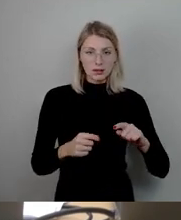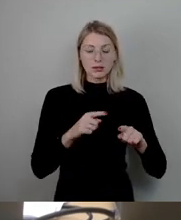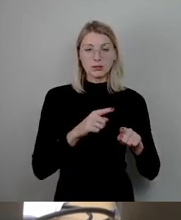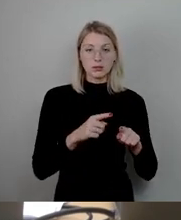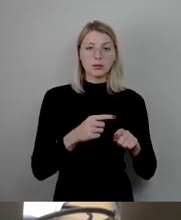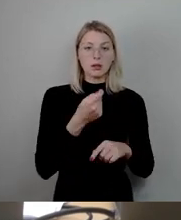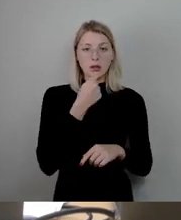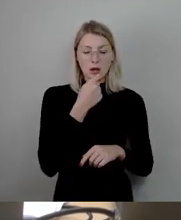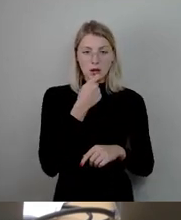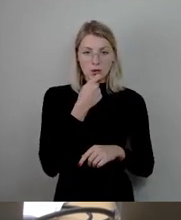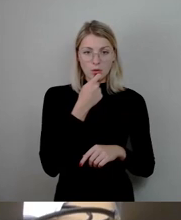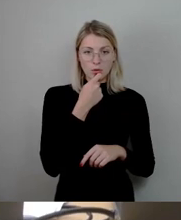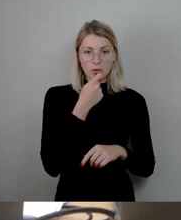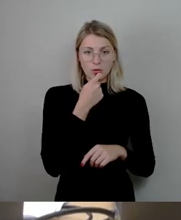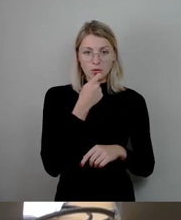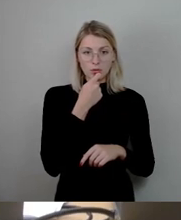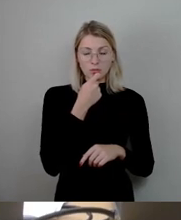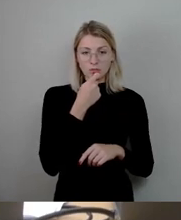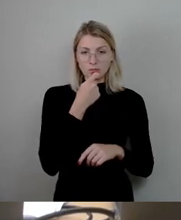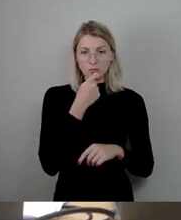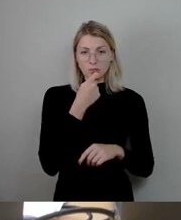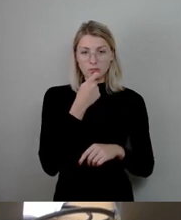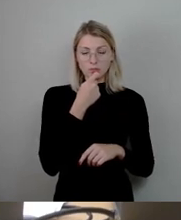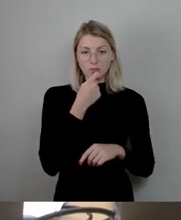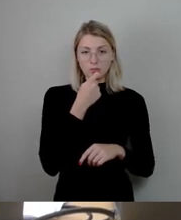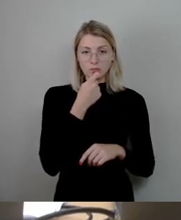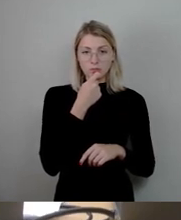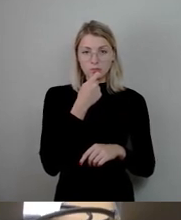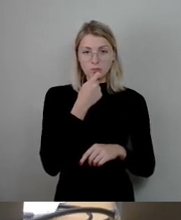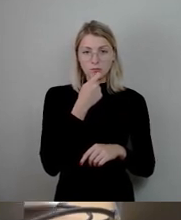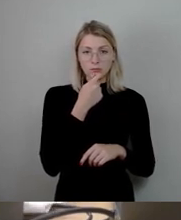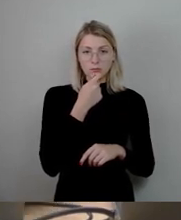und Gesundheit, Erlebnisbad Elbermare erhalten. Herr Scheuber, bitte.